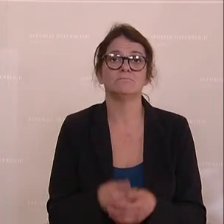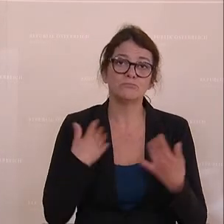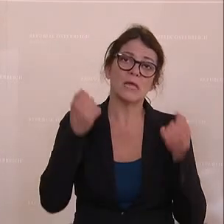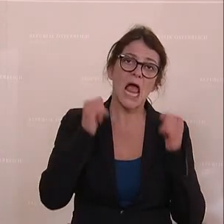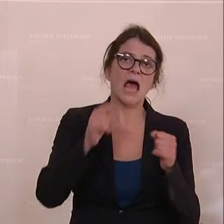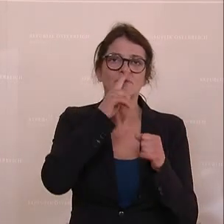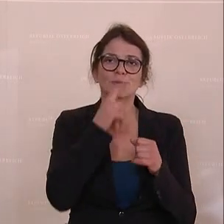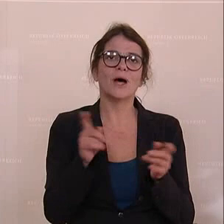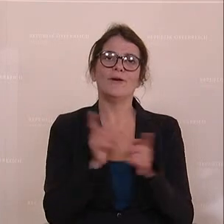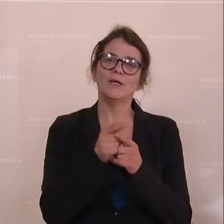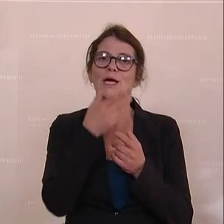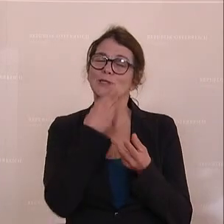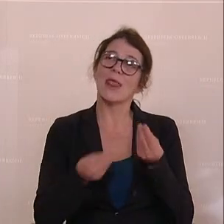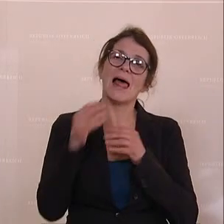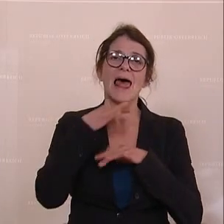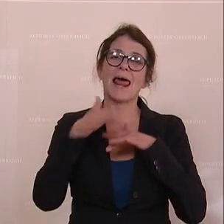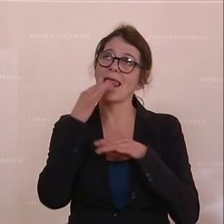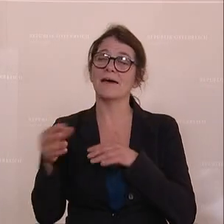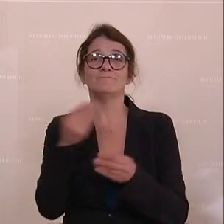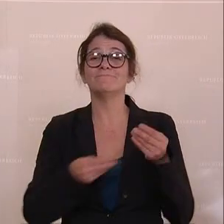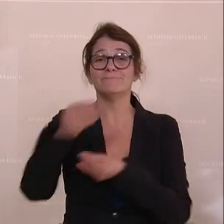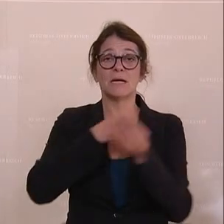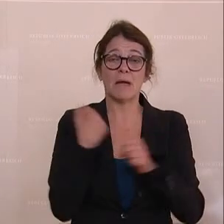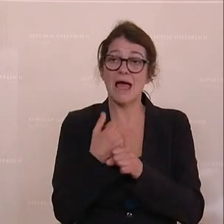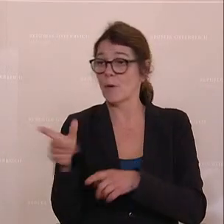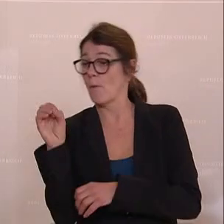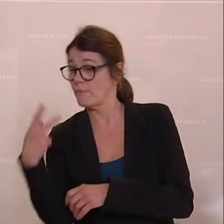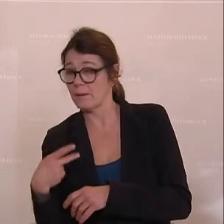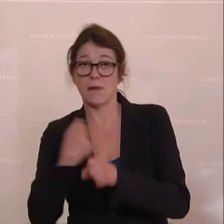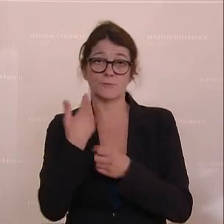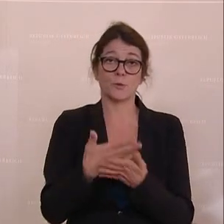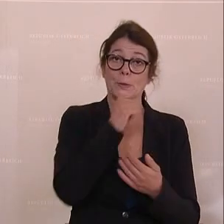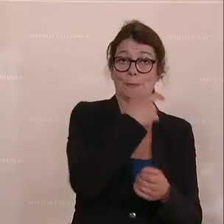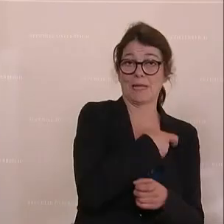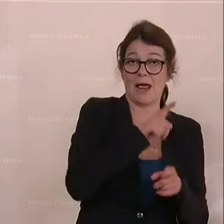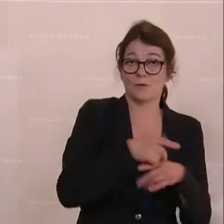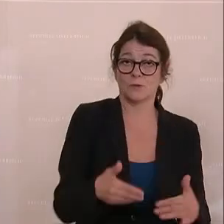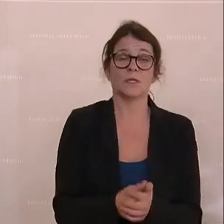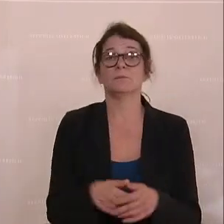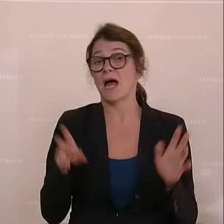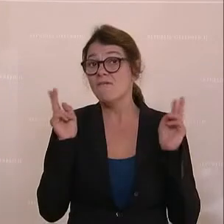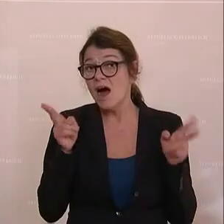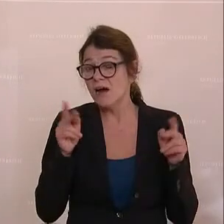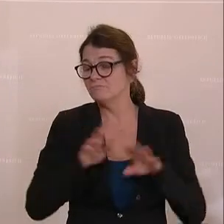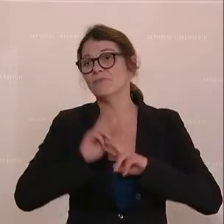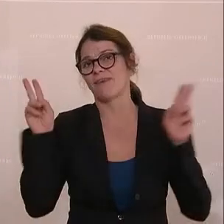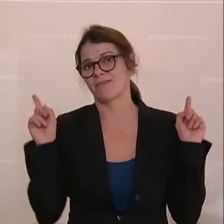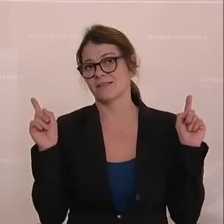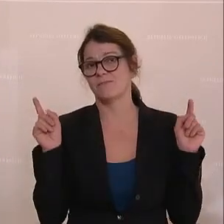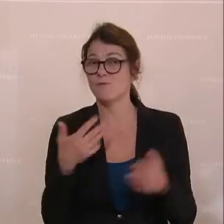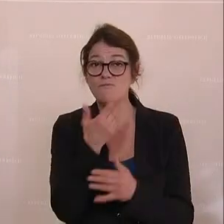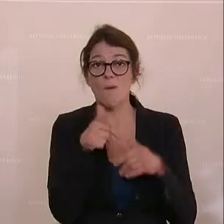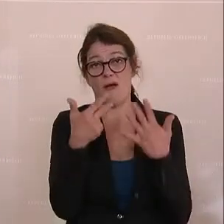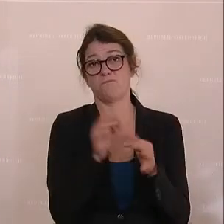versuchen auch schön zu reden, wie die ÖVP das macht oder auch die Grünen, aber die Realität ist eben eine andere. 5,8%